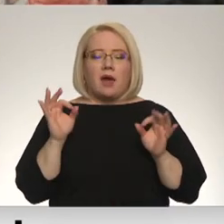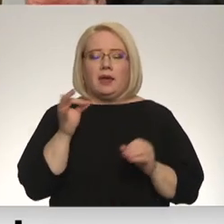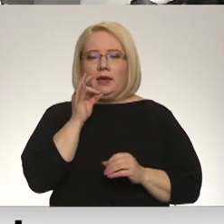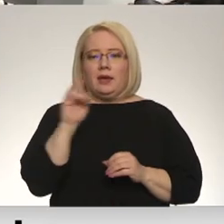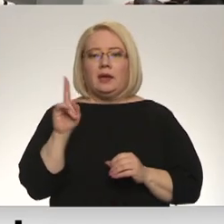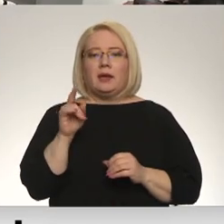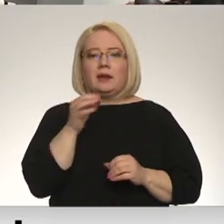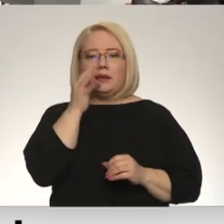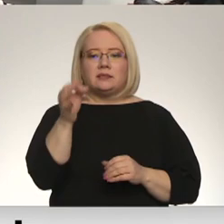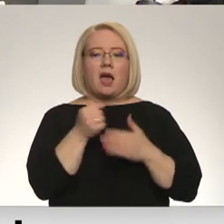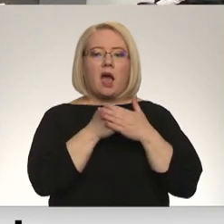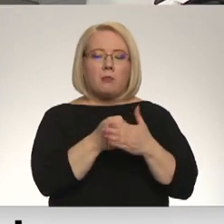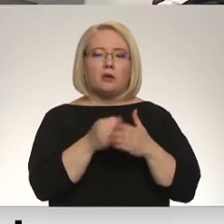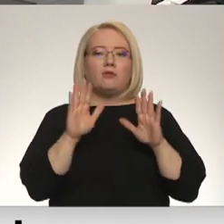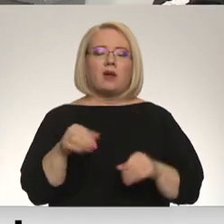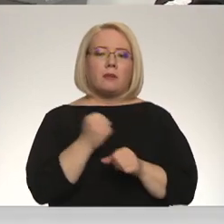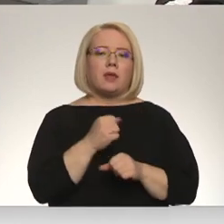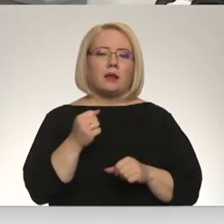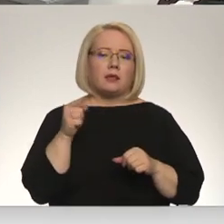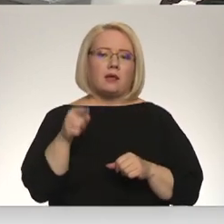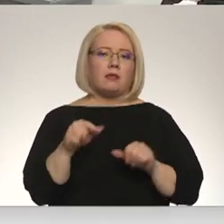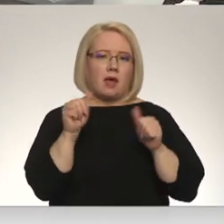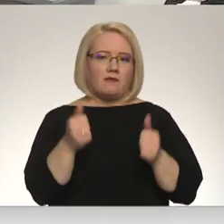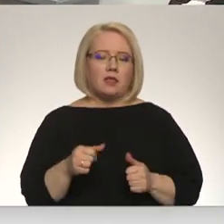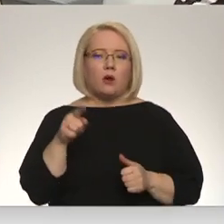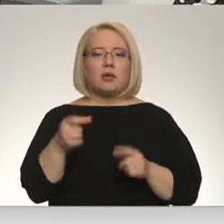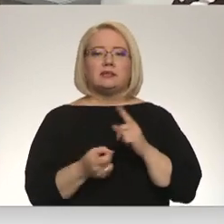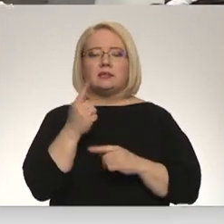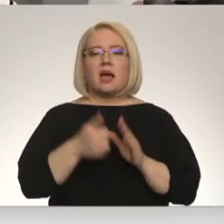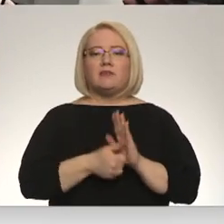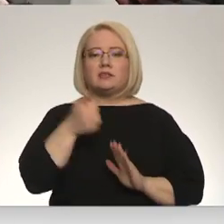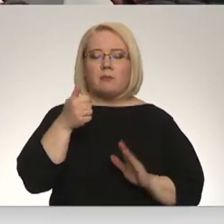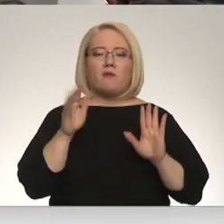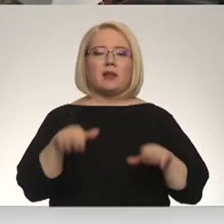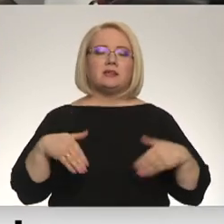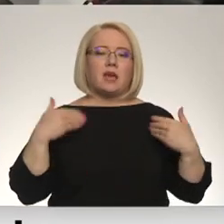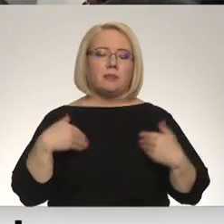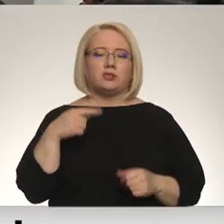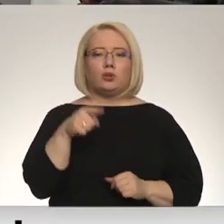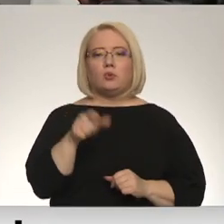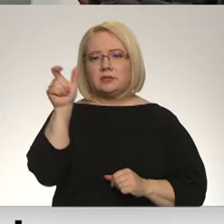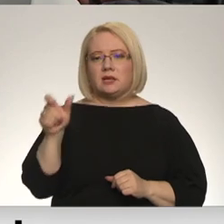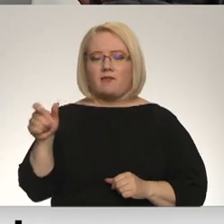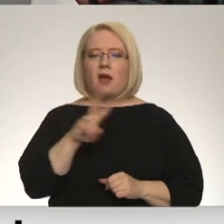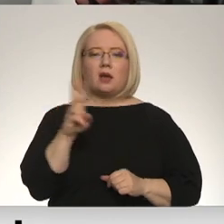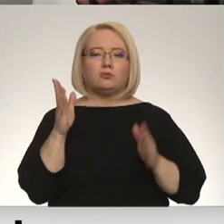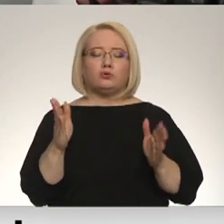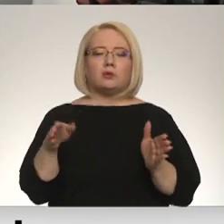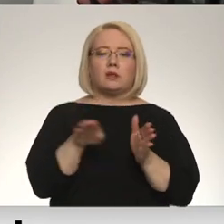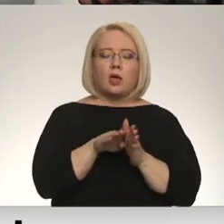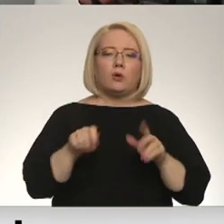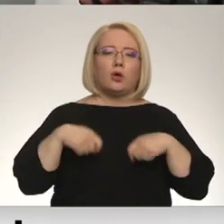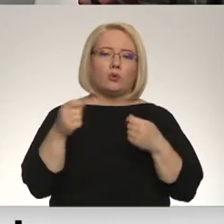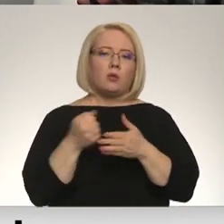un mēs to varam darīt šādi. Tas mums sanāk vislabāk. Mēs ceram, ka mēs varēsim iepriecināt tos cilvēkus, kas būs šeit, gan arī kaut kā sniegt